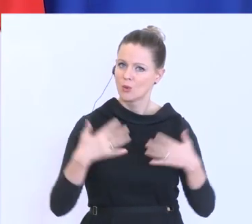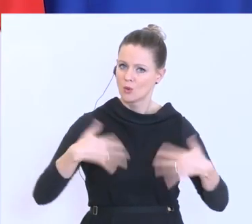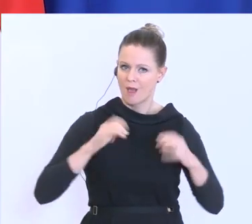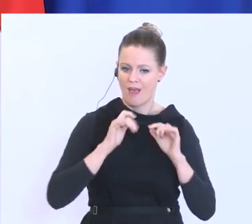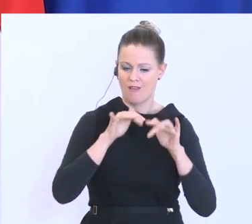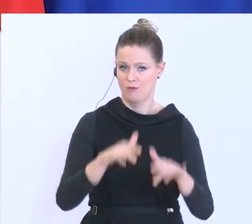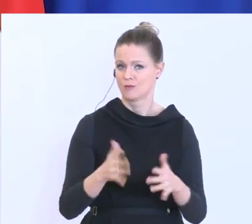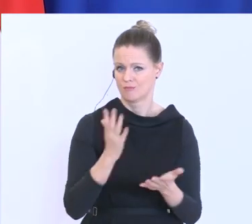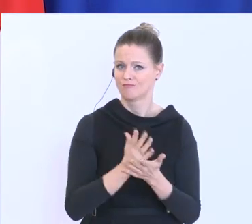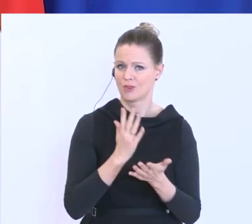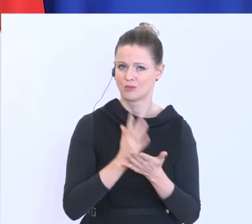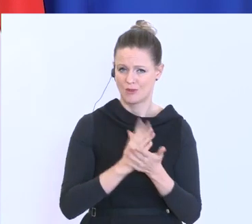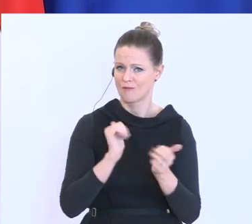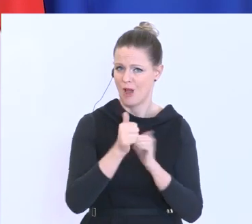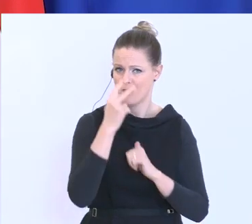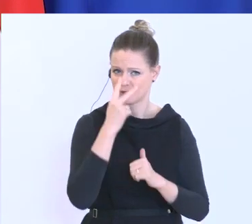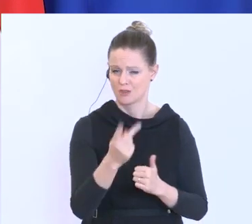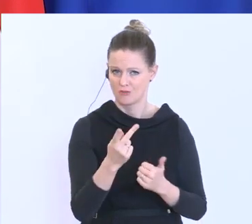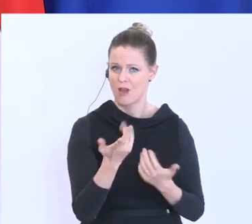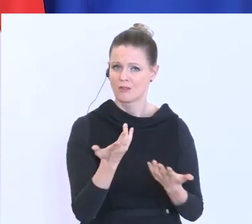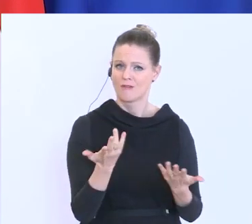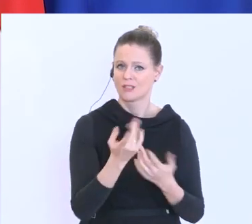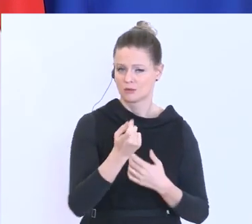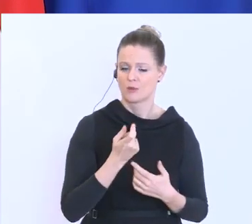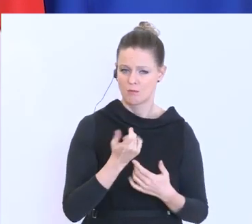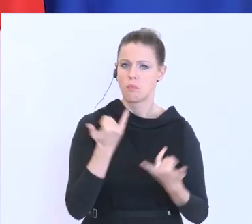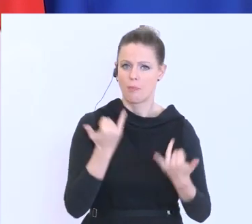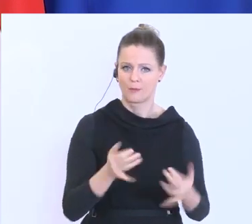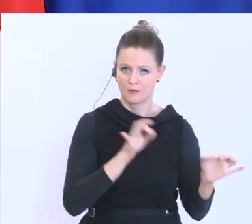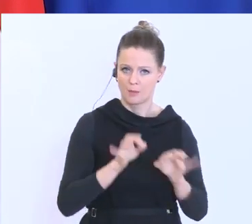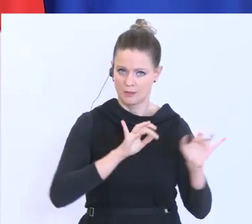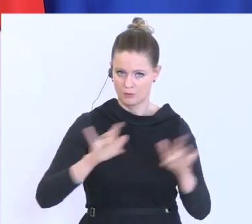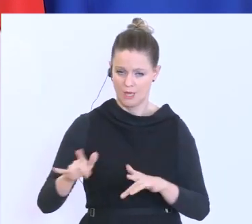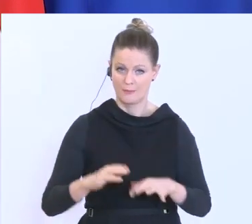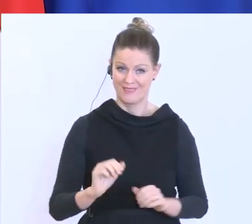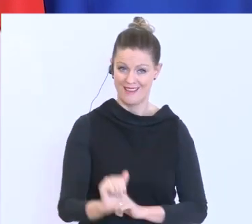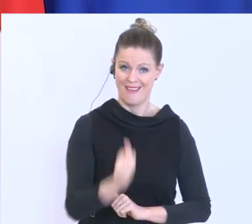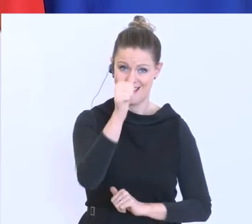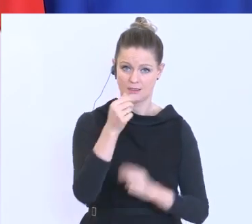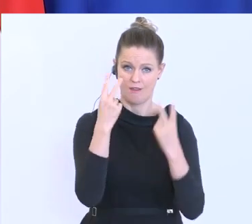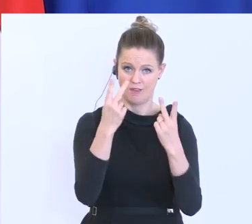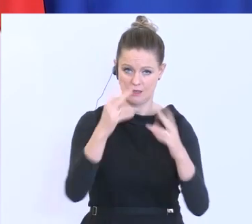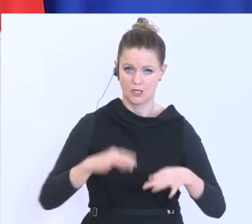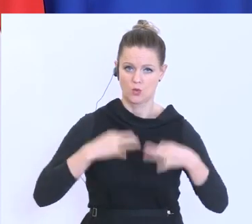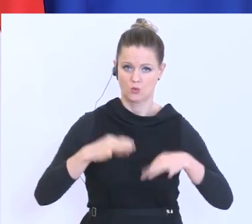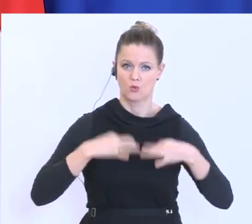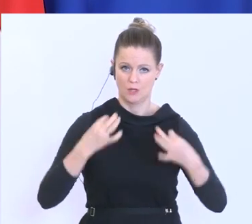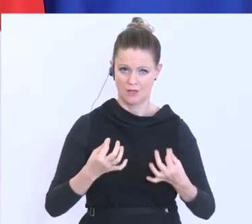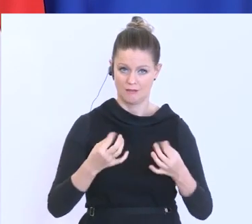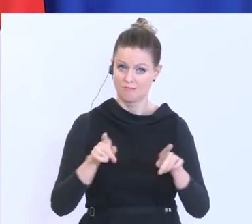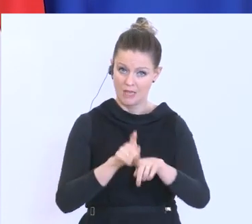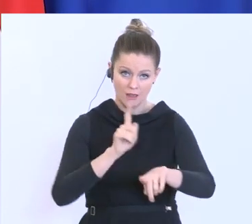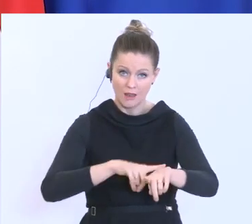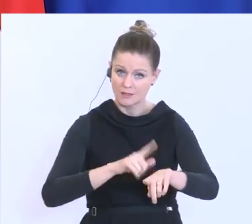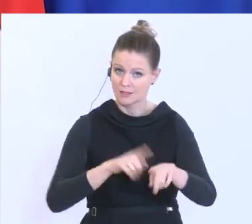gerechnet haben. Darauf sind wir vorbereitet. Gesundheit steht an oberster Stelle. Und zugleich